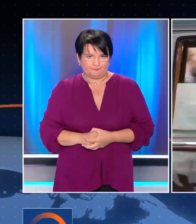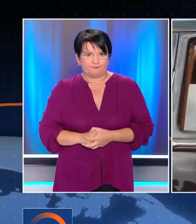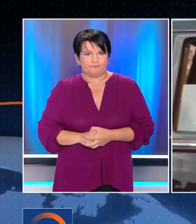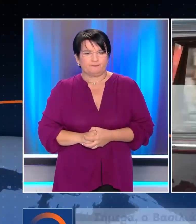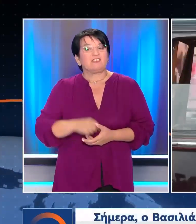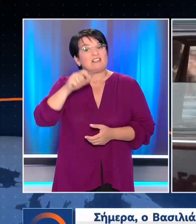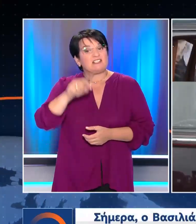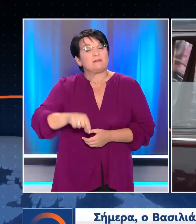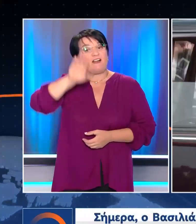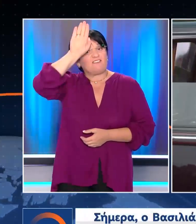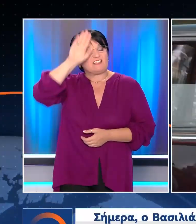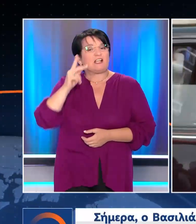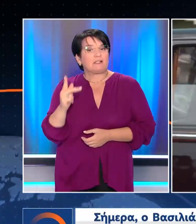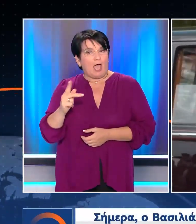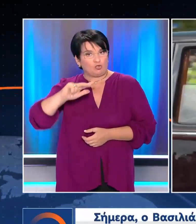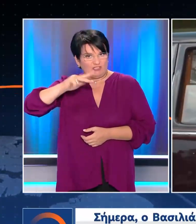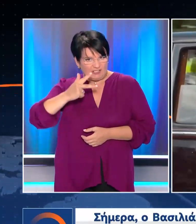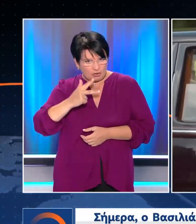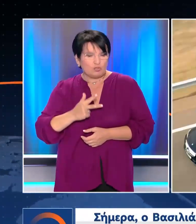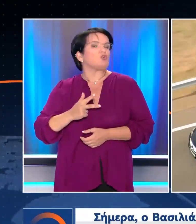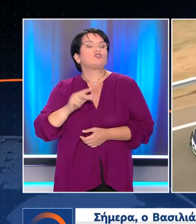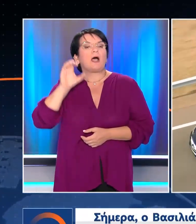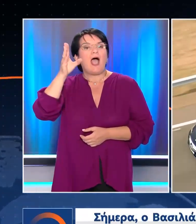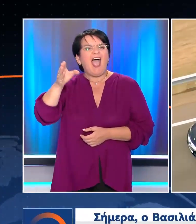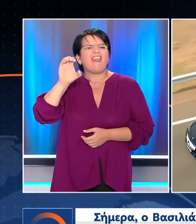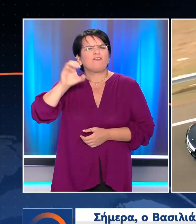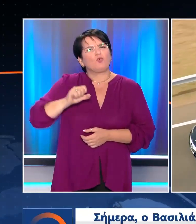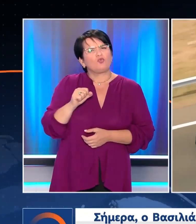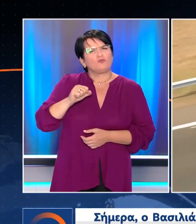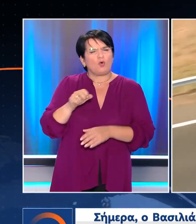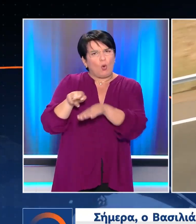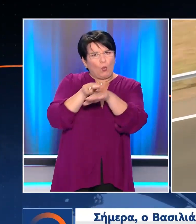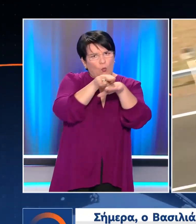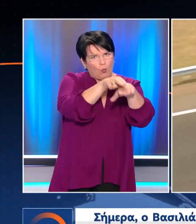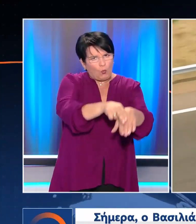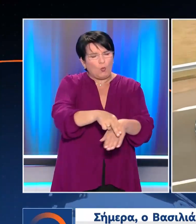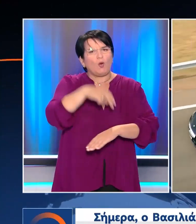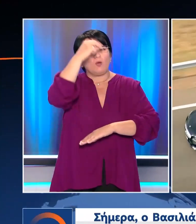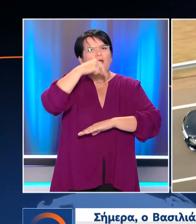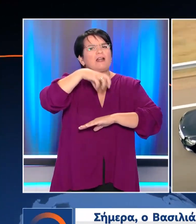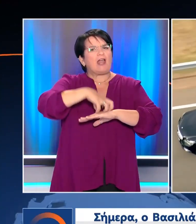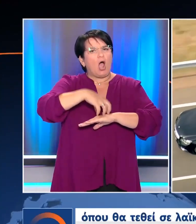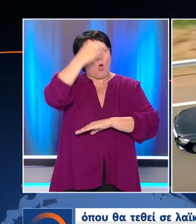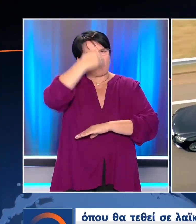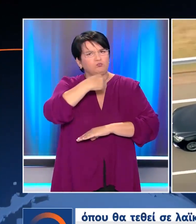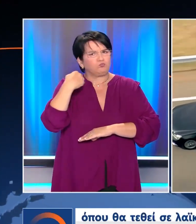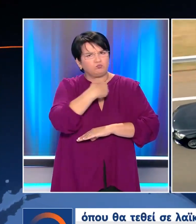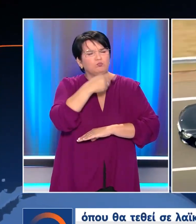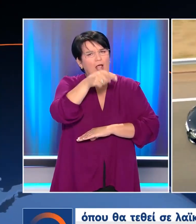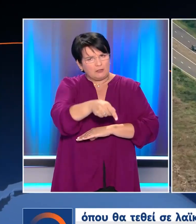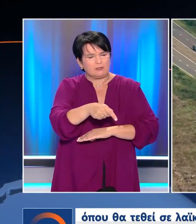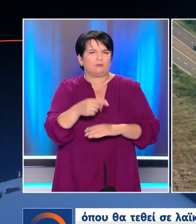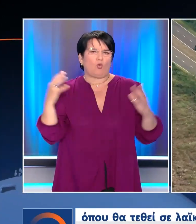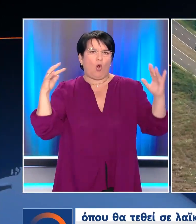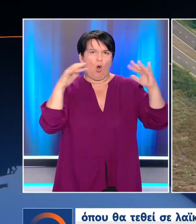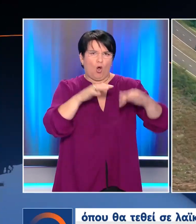Σήμερα ο βασιλιάς Κάρολος ταξιδεύει στο Ενδυμβούργο Για τη μεταφορά της ορού της Βασίλισσας Στον καθεδρικό ναό Σεϊντζίλζο Όπου θα τεθεί σε λαϊκό προσκήνημα